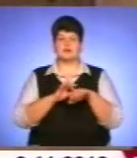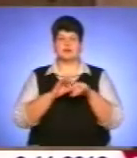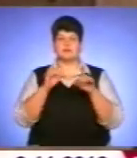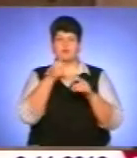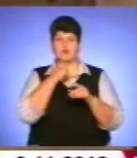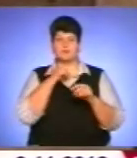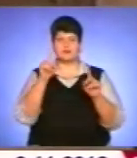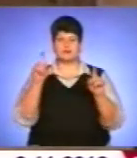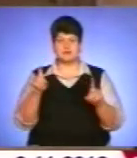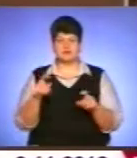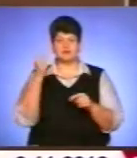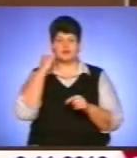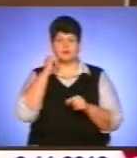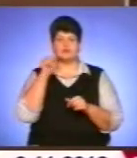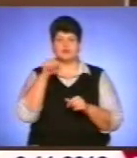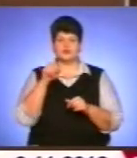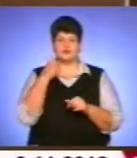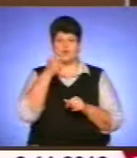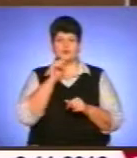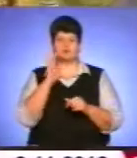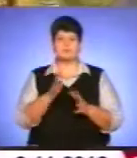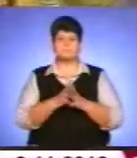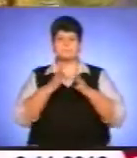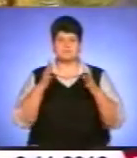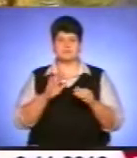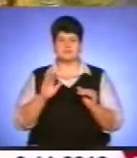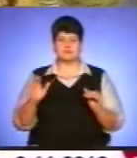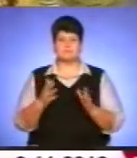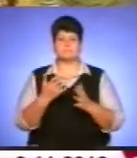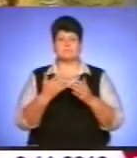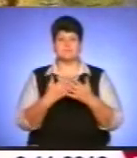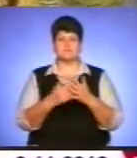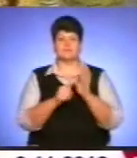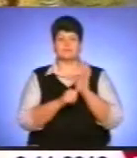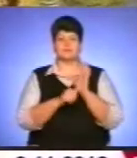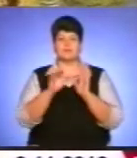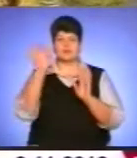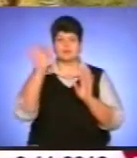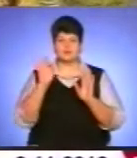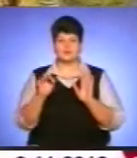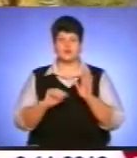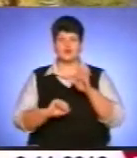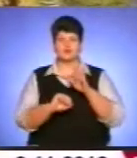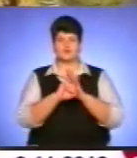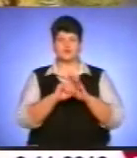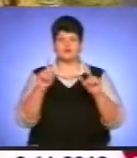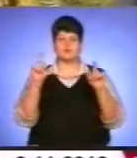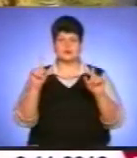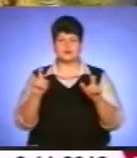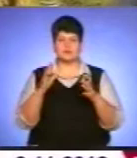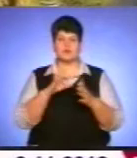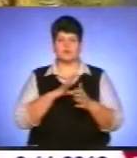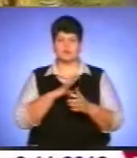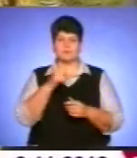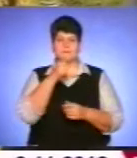цьогоріч бажаючих спробувати свої сили буде ще більше. Понад 60% основного тестування абітурієнтів складали